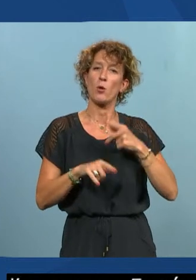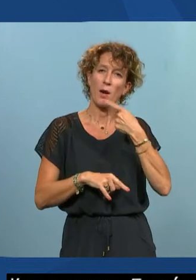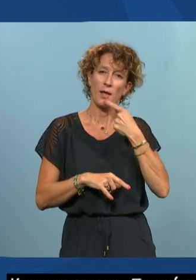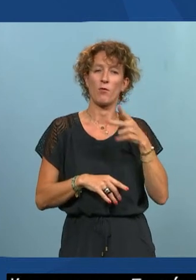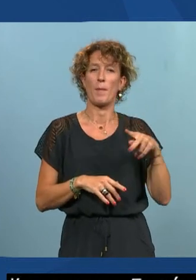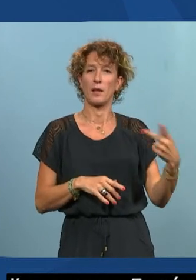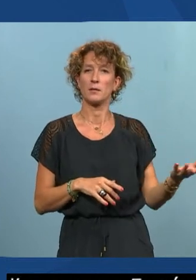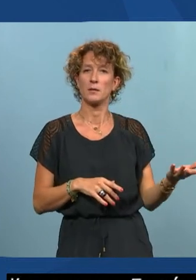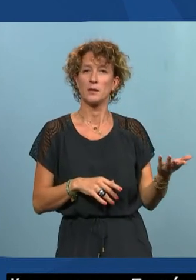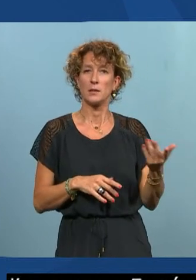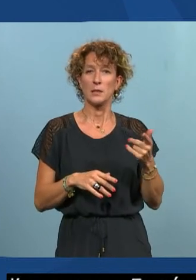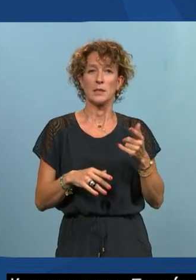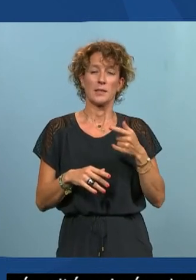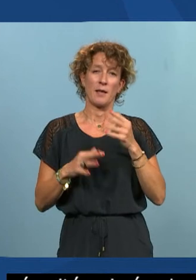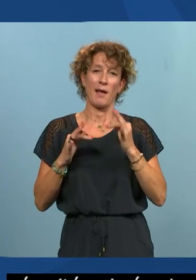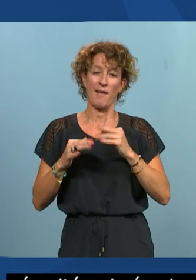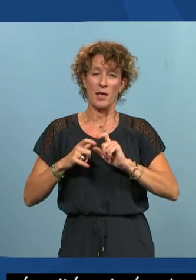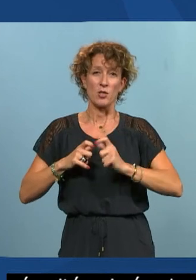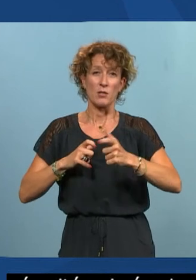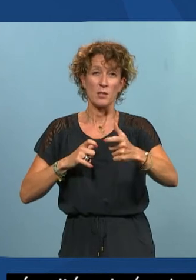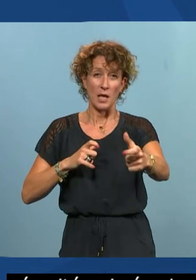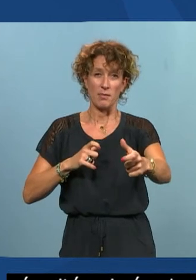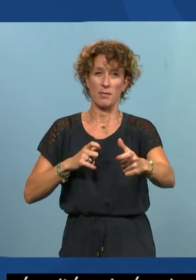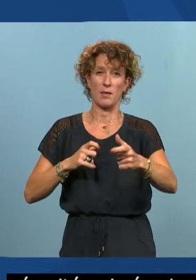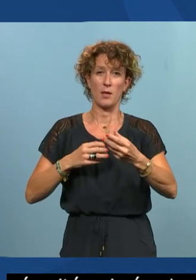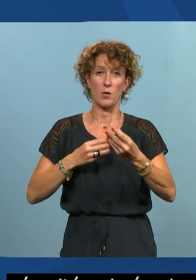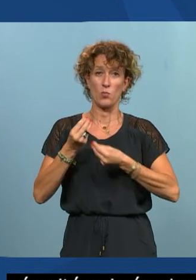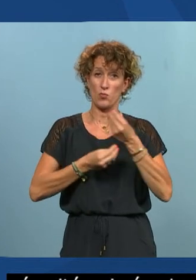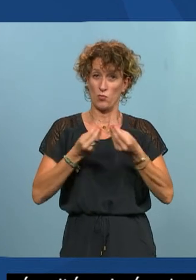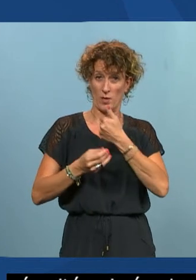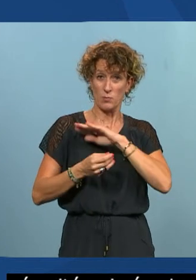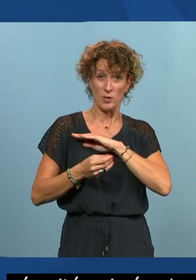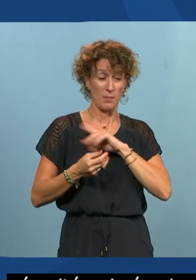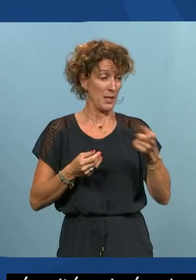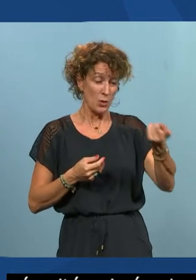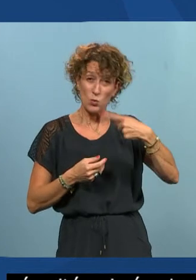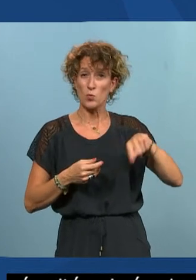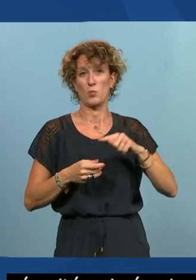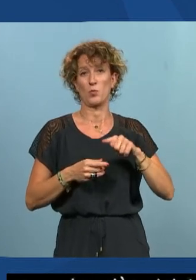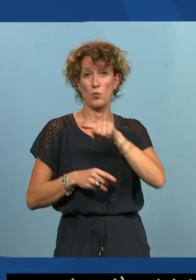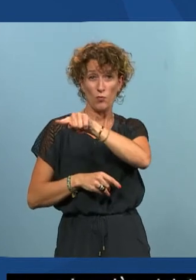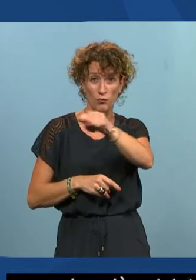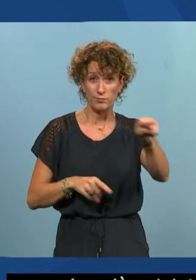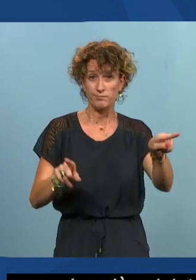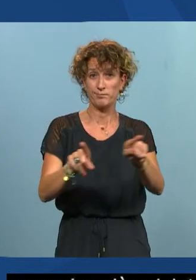notion de chaîne et il a la notion de responsabilité on est tous responsables vous êtes tous responsables